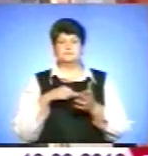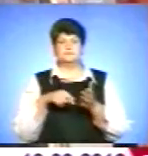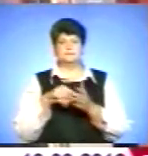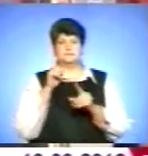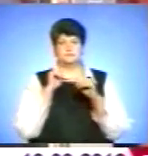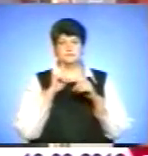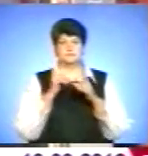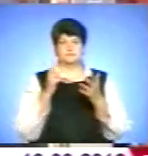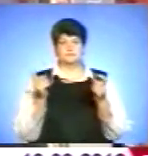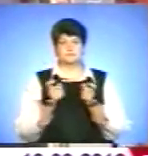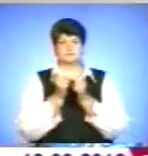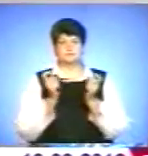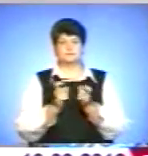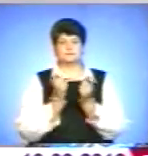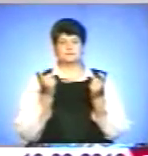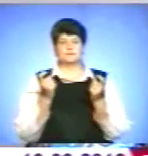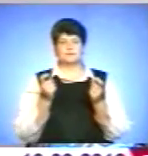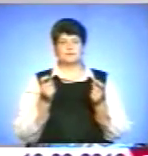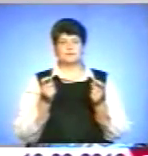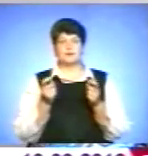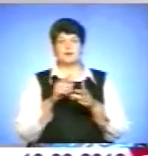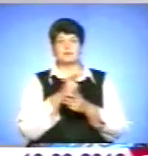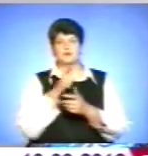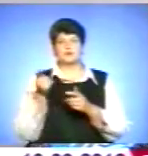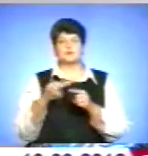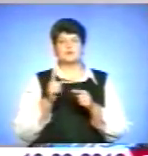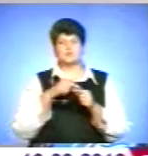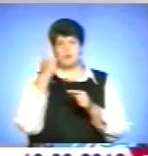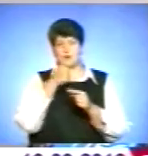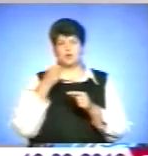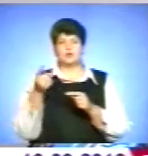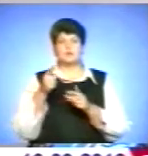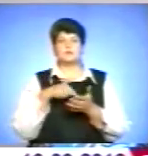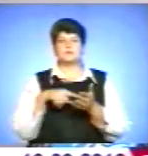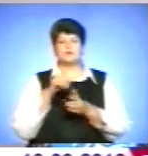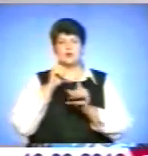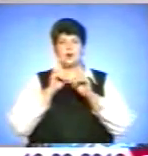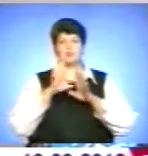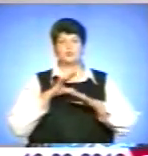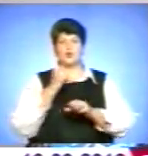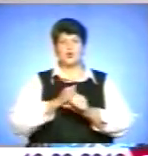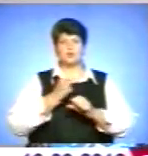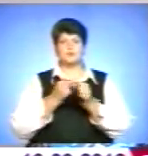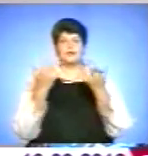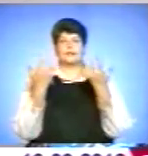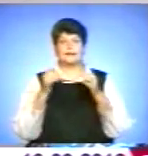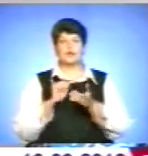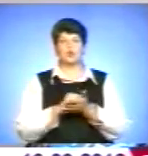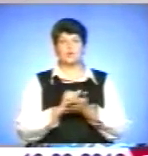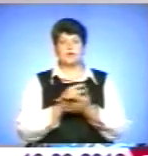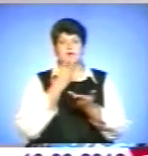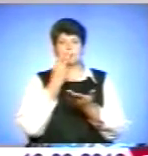стикаються з конфліктами. Протягом цього року Тернопільською міською радою було розроблено кілька документів, які